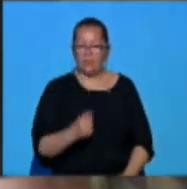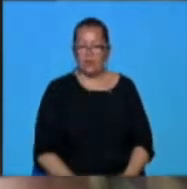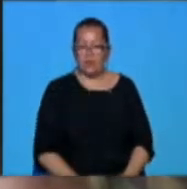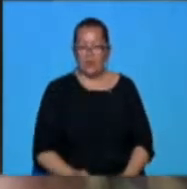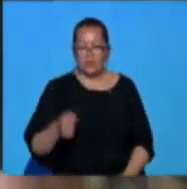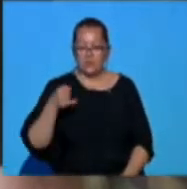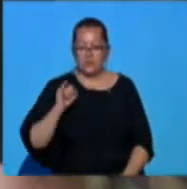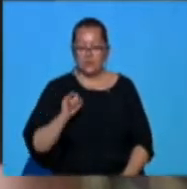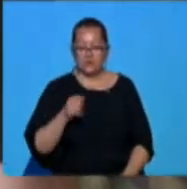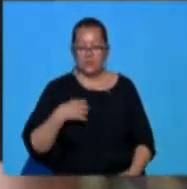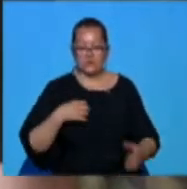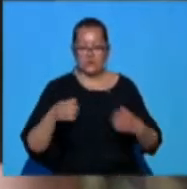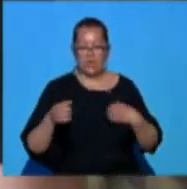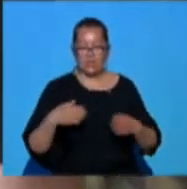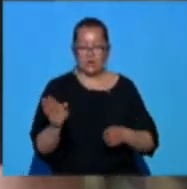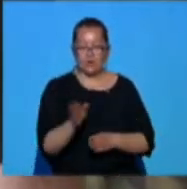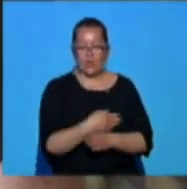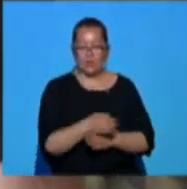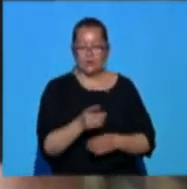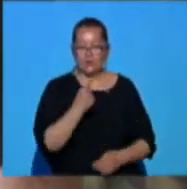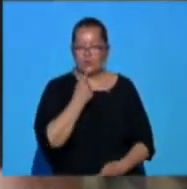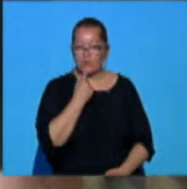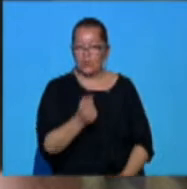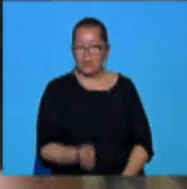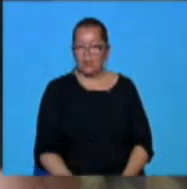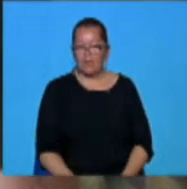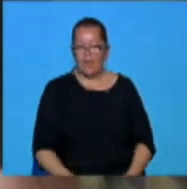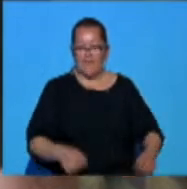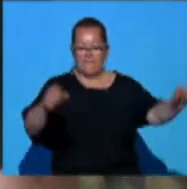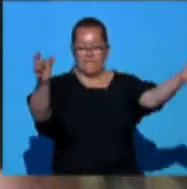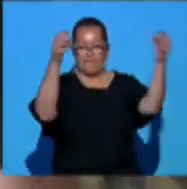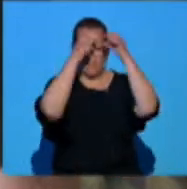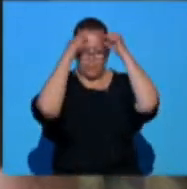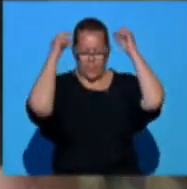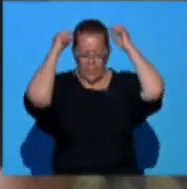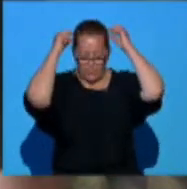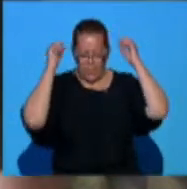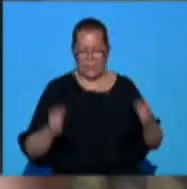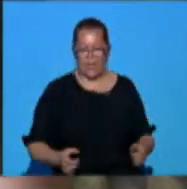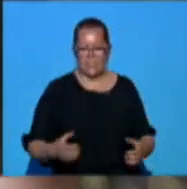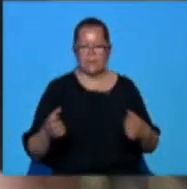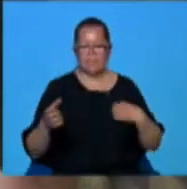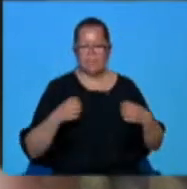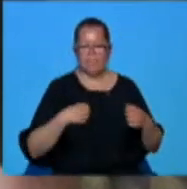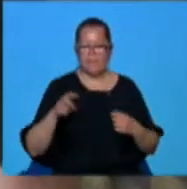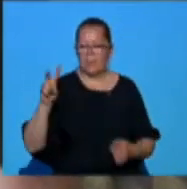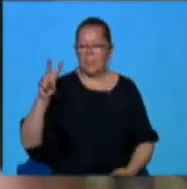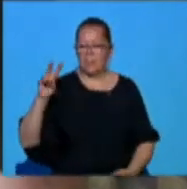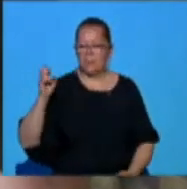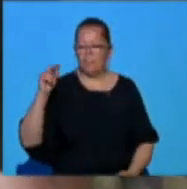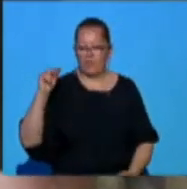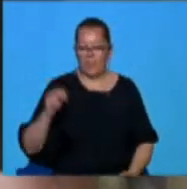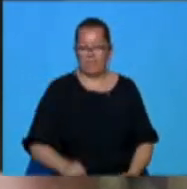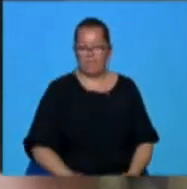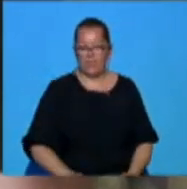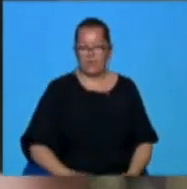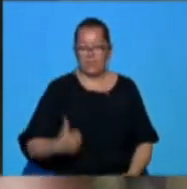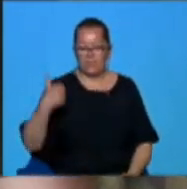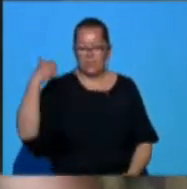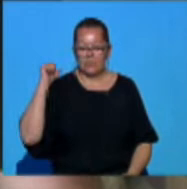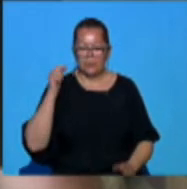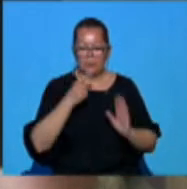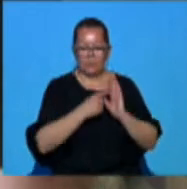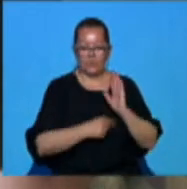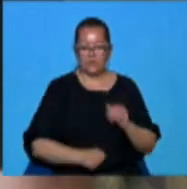de teatru național, culminând cu premiera spectacolului UDIP, ce a avut loc luna trecută pe